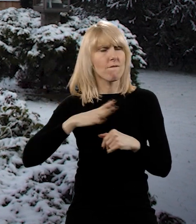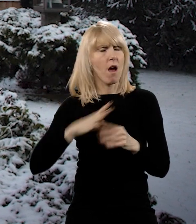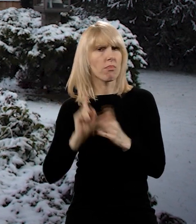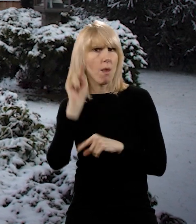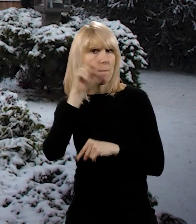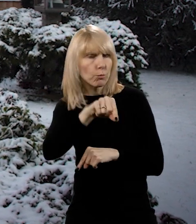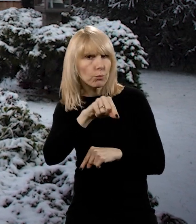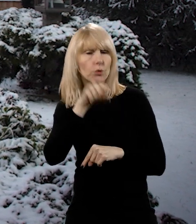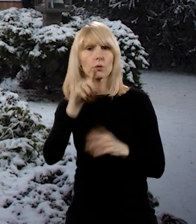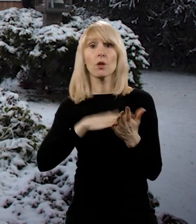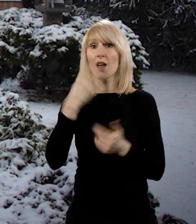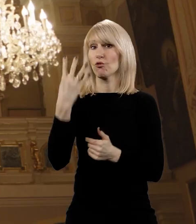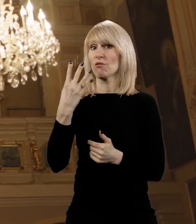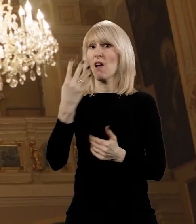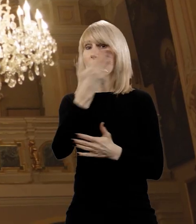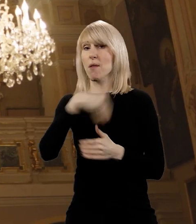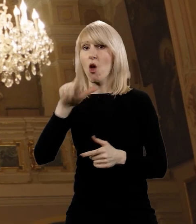wyniosło 4 miliony złotych.